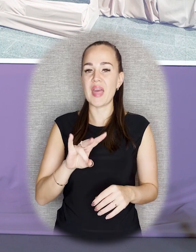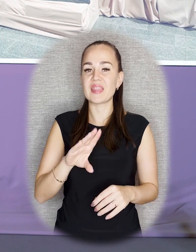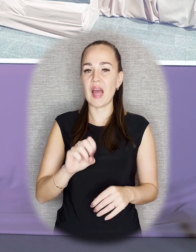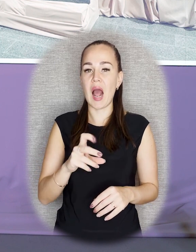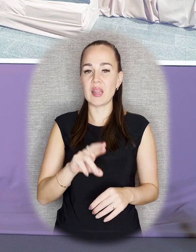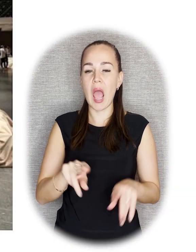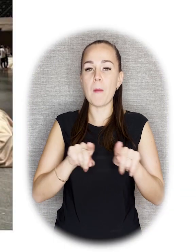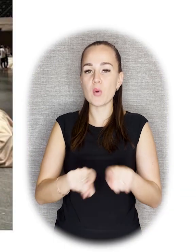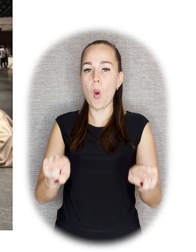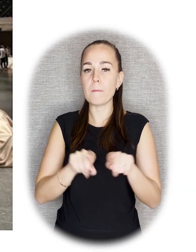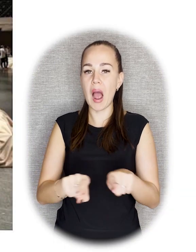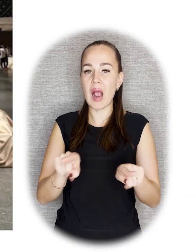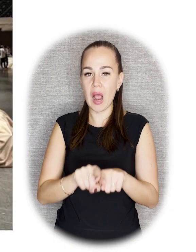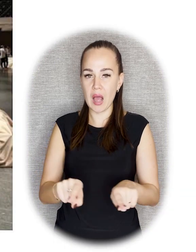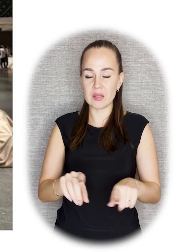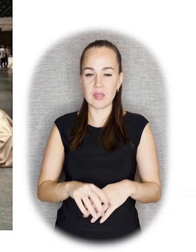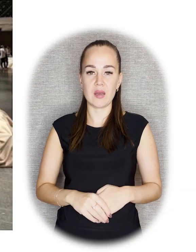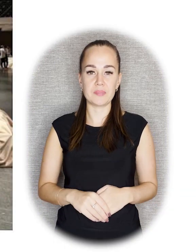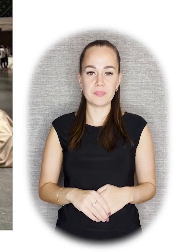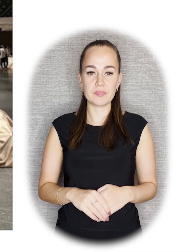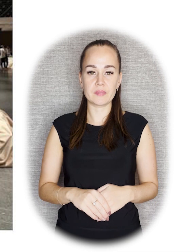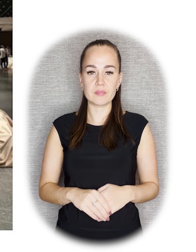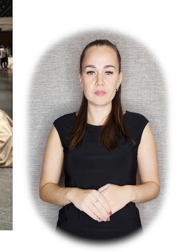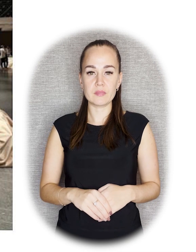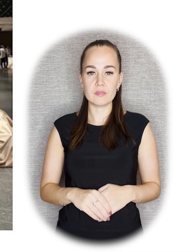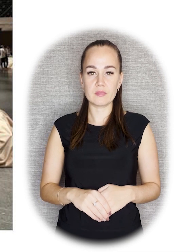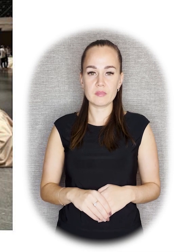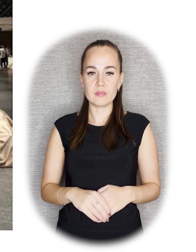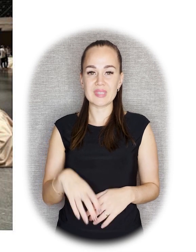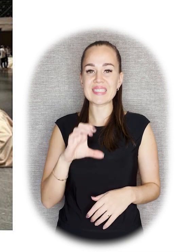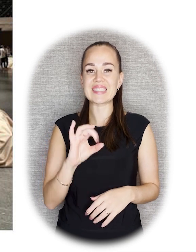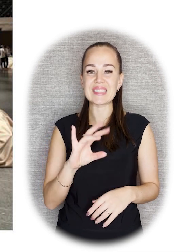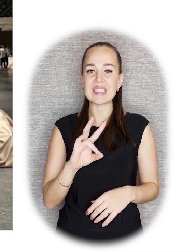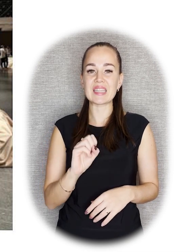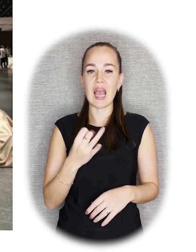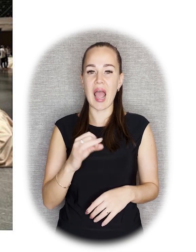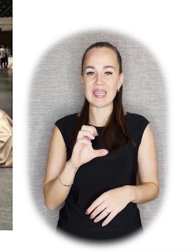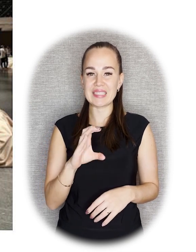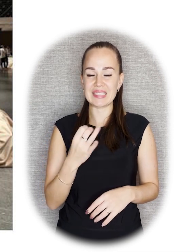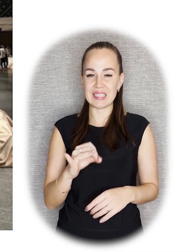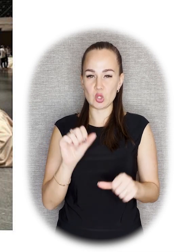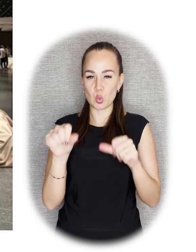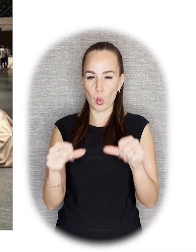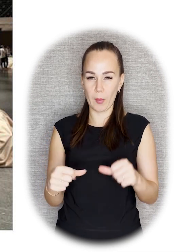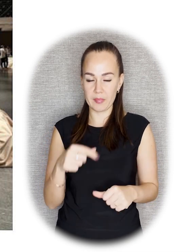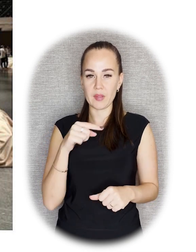частности, бюст Лассаля, скульптора Синайского, Виктора Александровича Синайского.